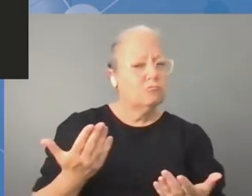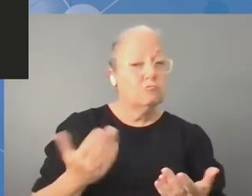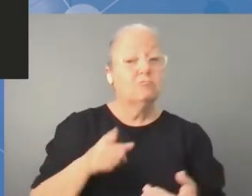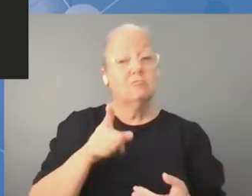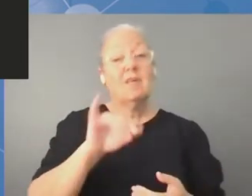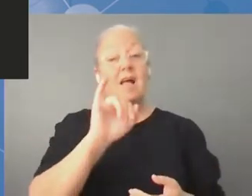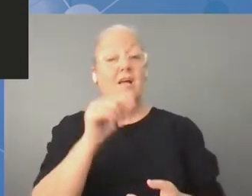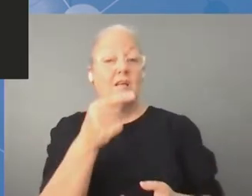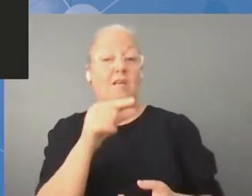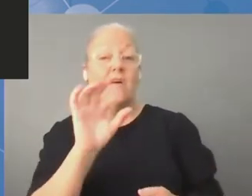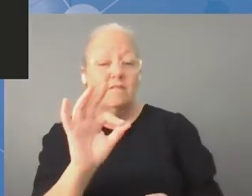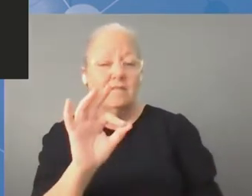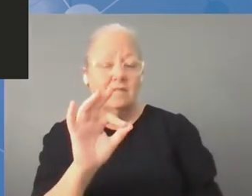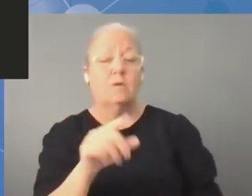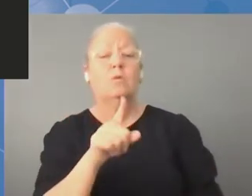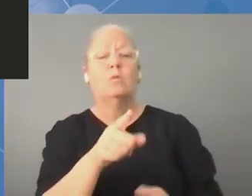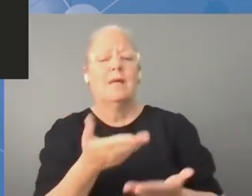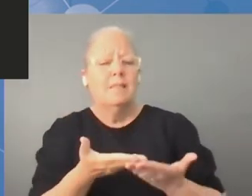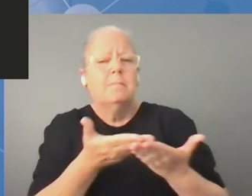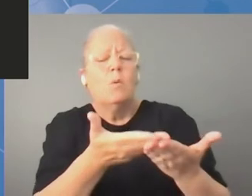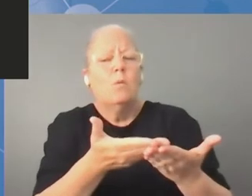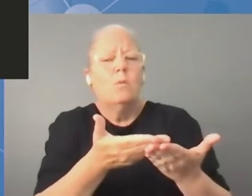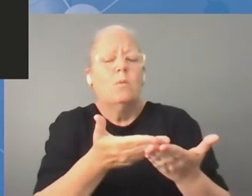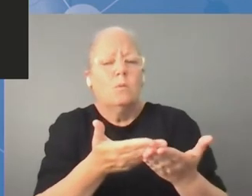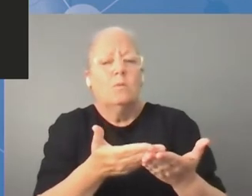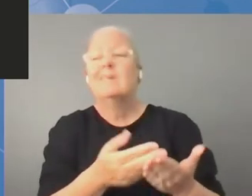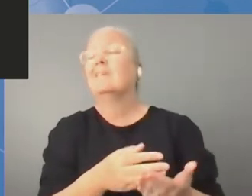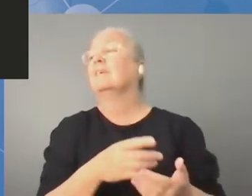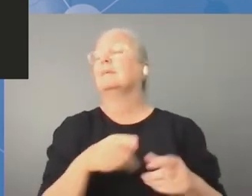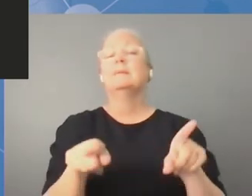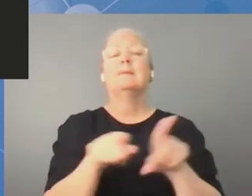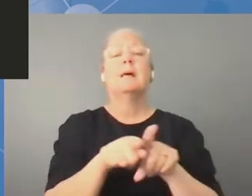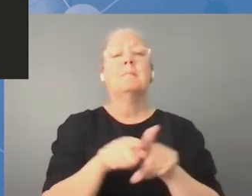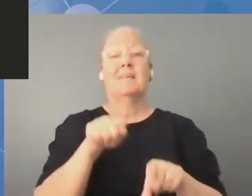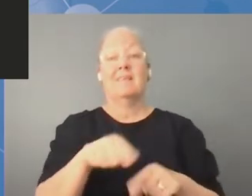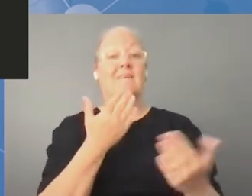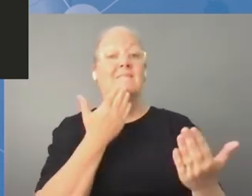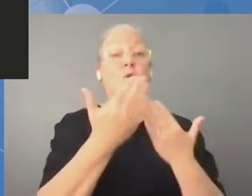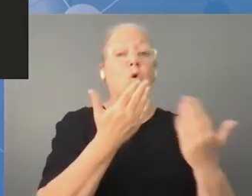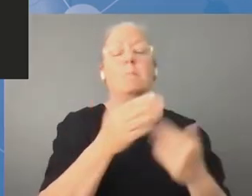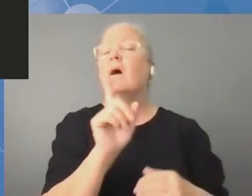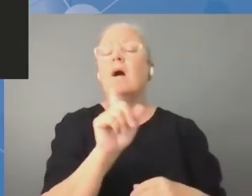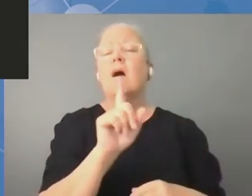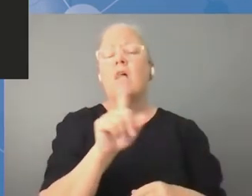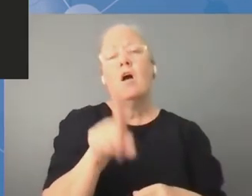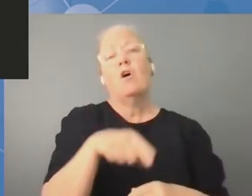I również chciałabym poprosić, aby organizatorzy forum IGF